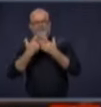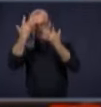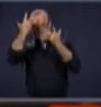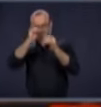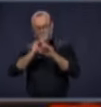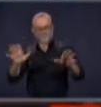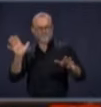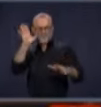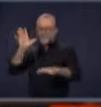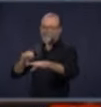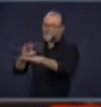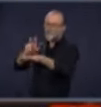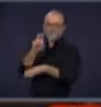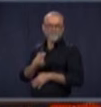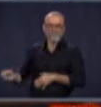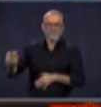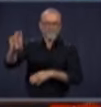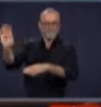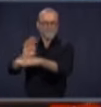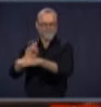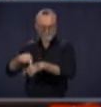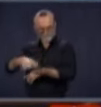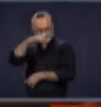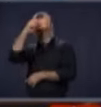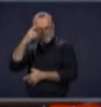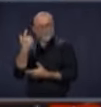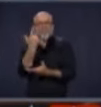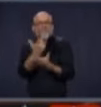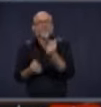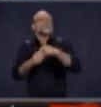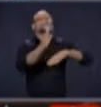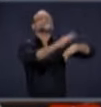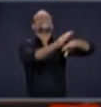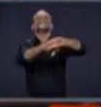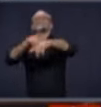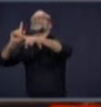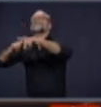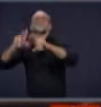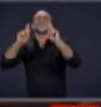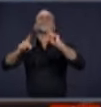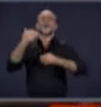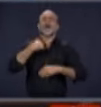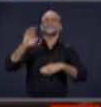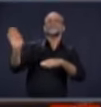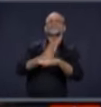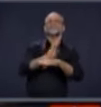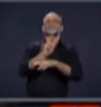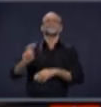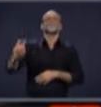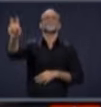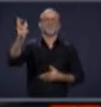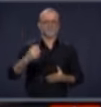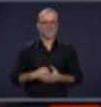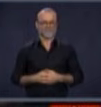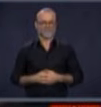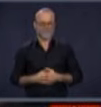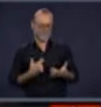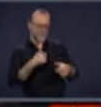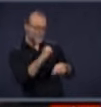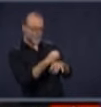pandémie va affecter l'industrie touristique cet été? Quel message avez-vous pour les